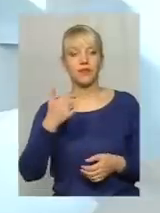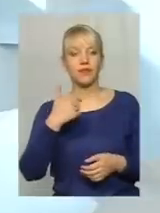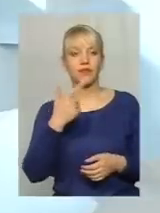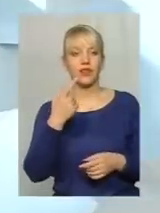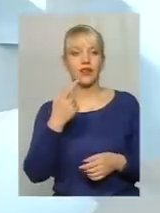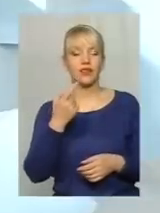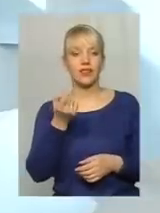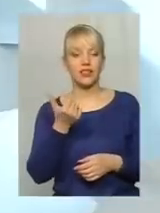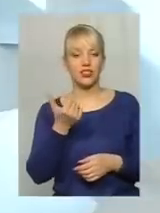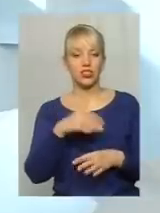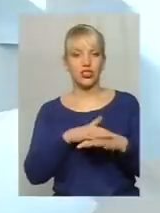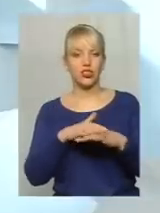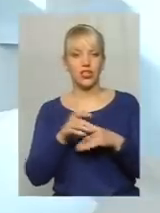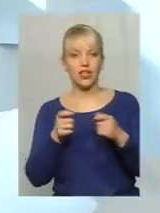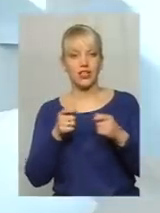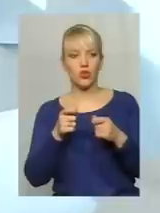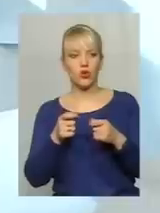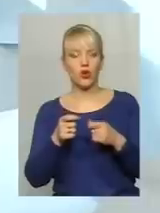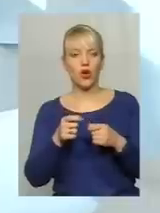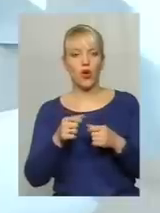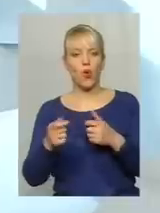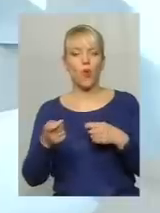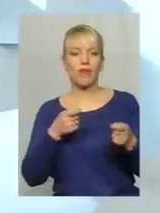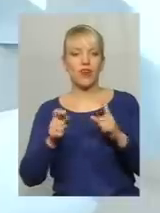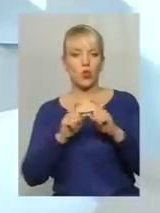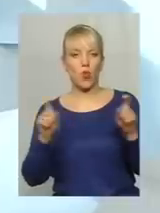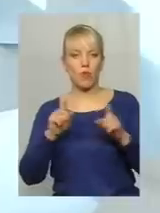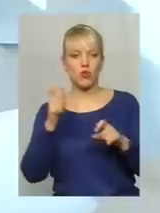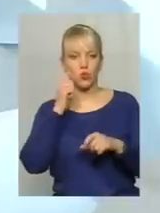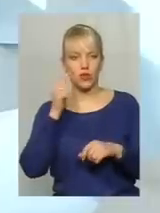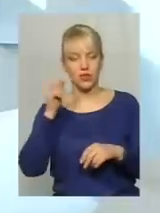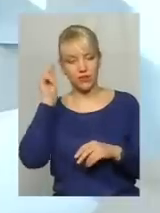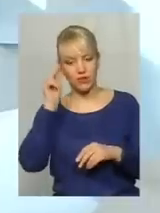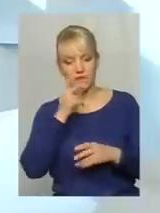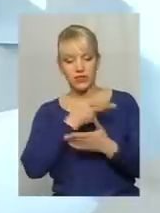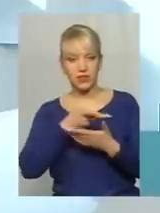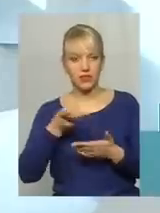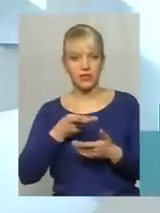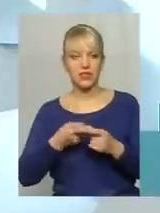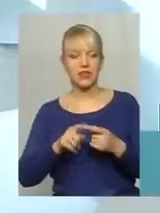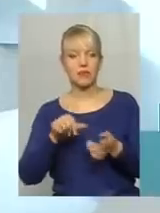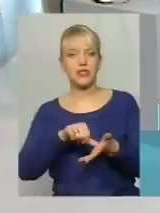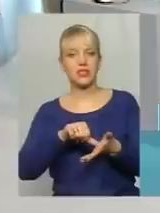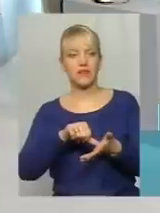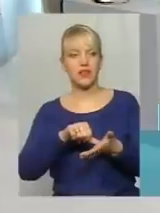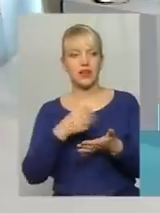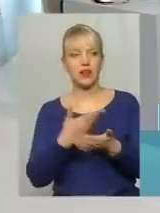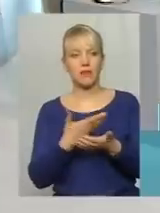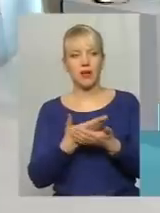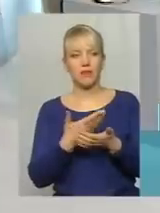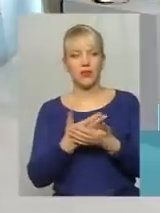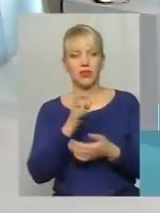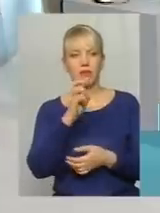ринок управляючих компаній українських вивчав, дивився. Це представник, мабуть, компанії